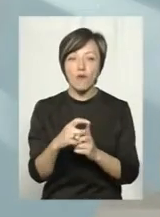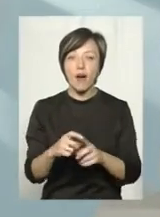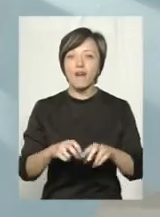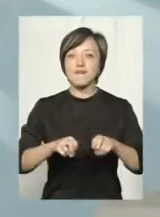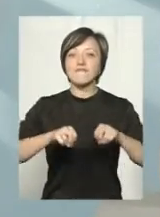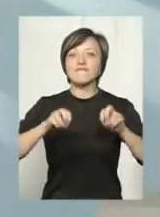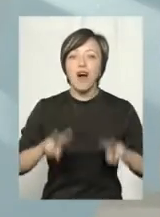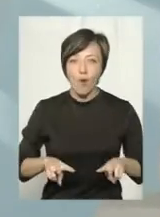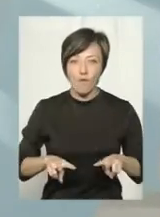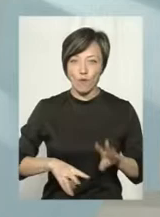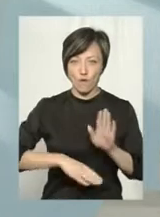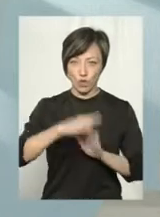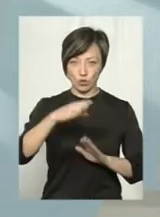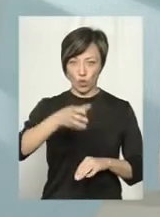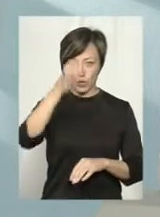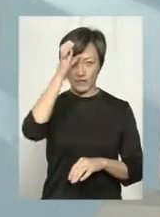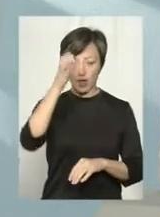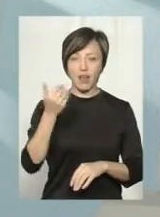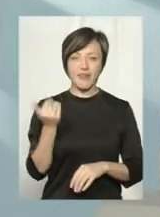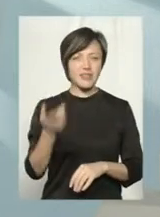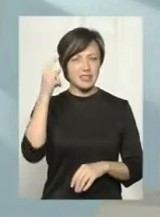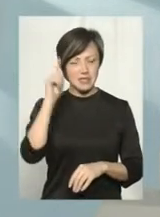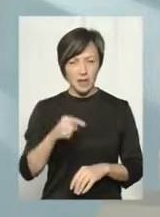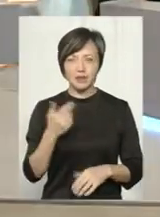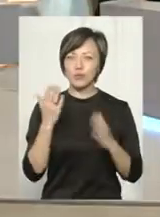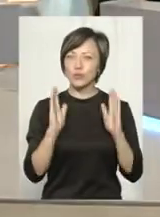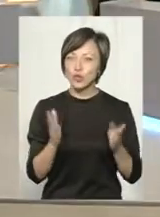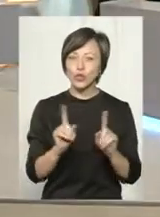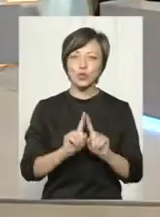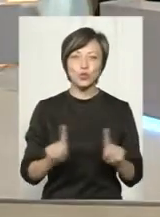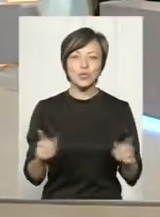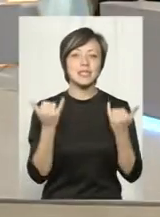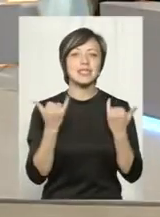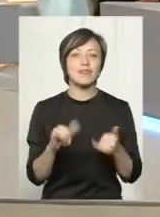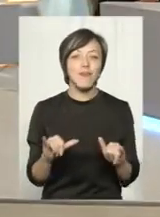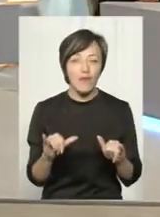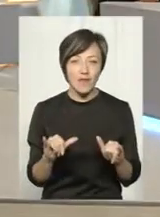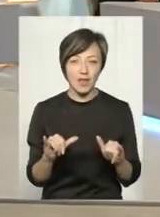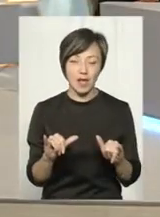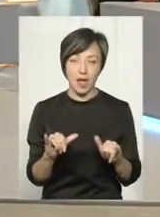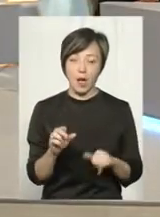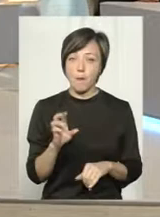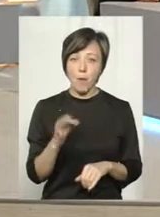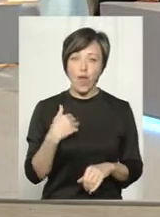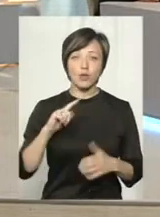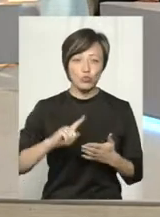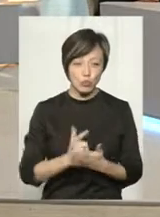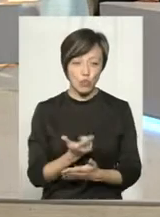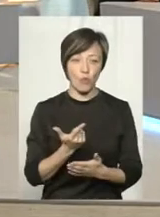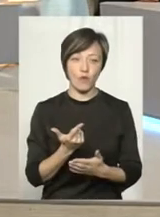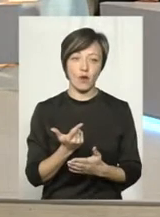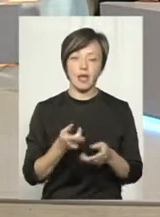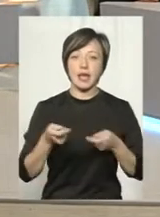Фахову. Вищу освіту. І ви знаєте, ви, мабуть, будете дуже здивовані, бо я знову ж таки